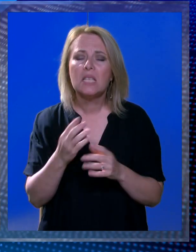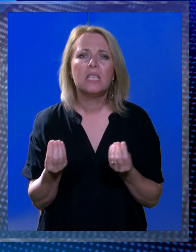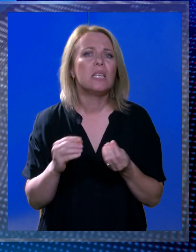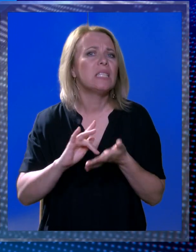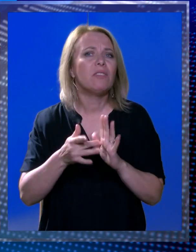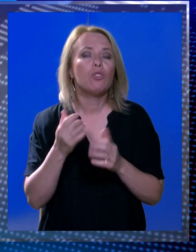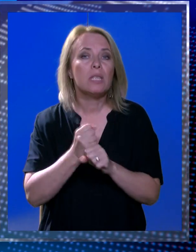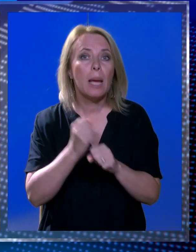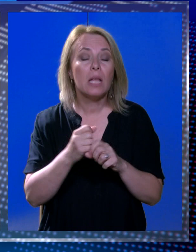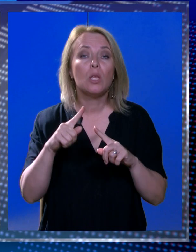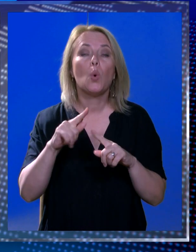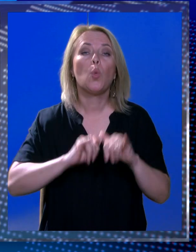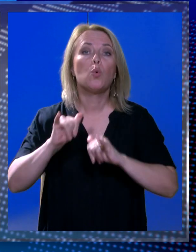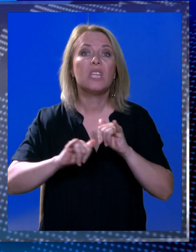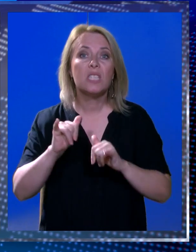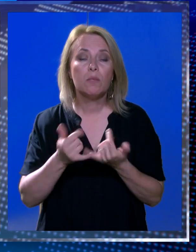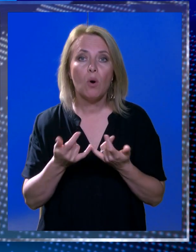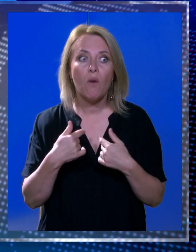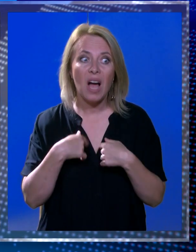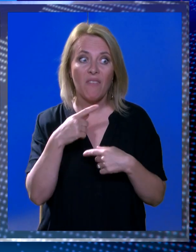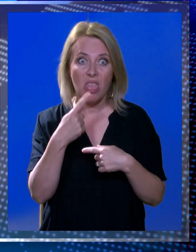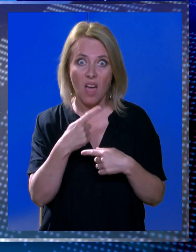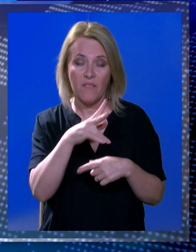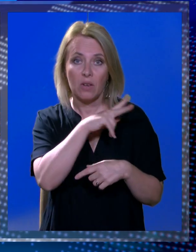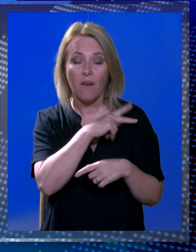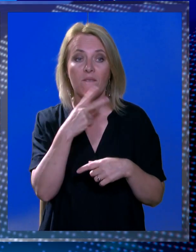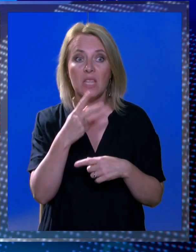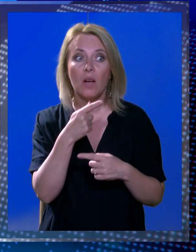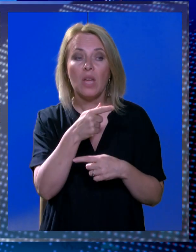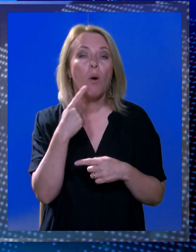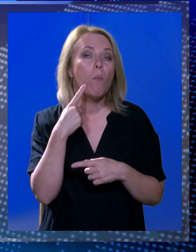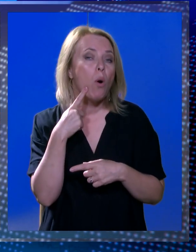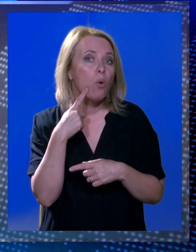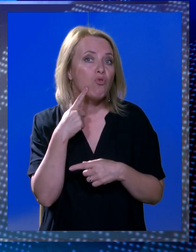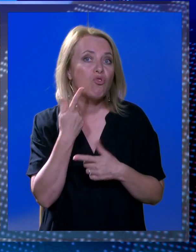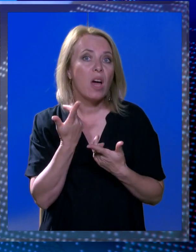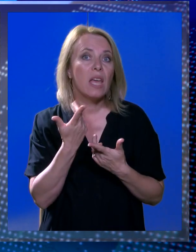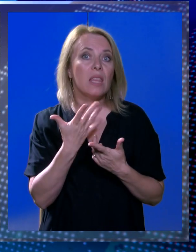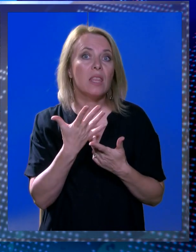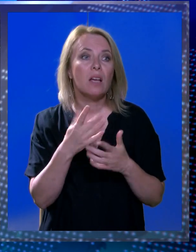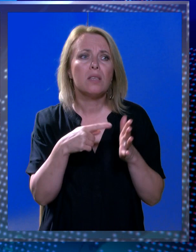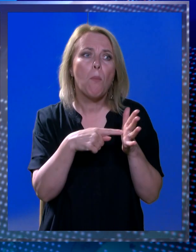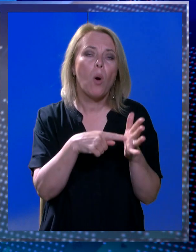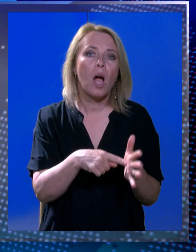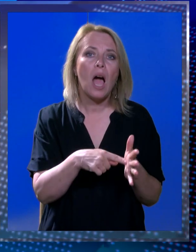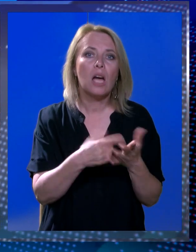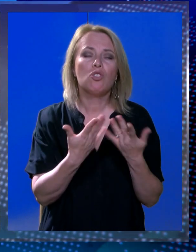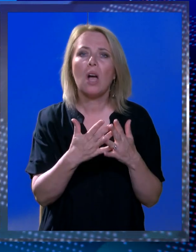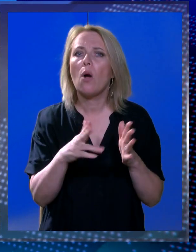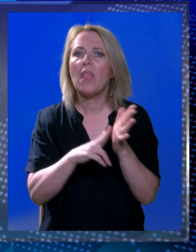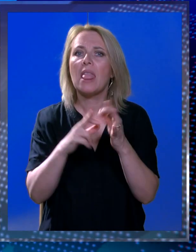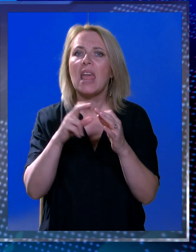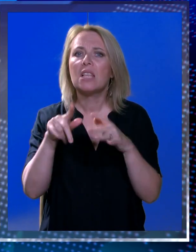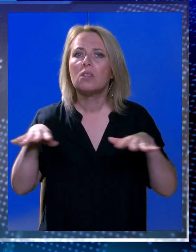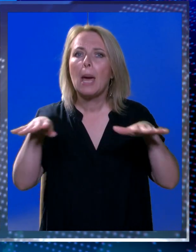radi u turizmu. Ovakve najave gradu načelnika vidim kao njegov pokušaj da ispadne kao da on na